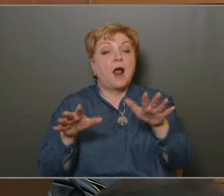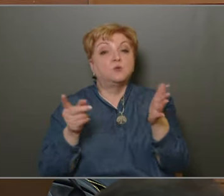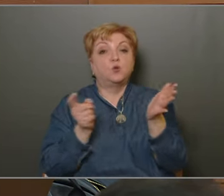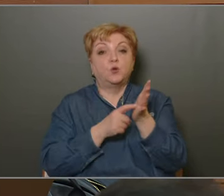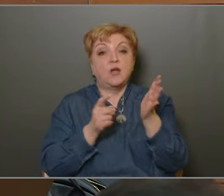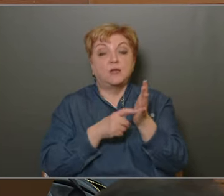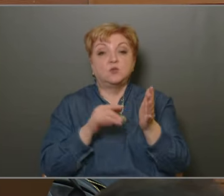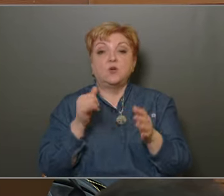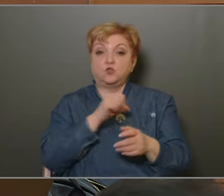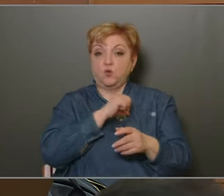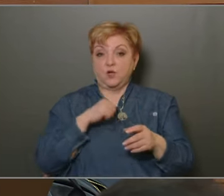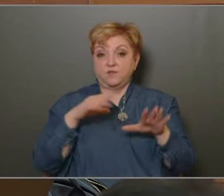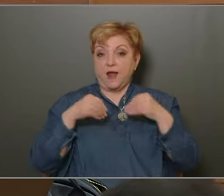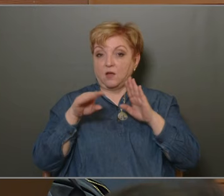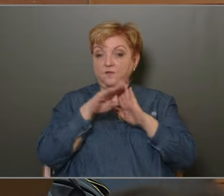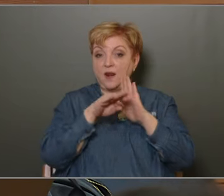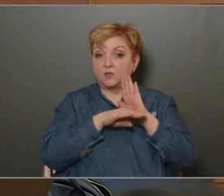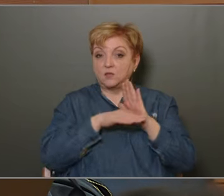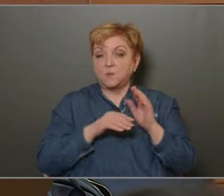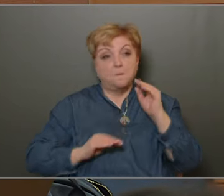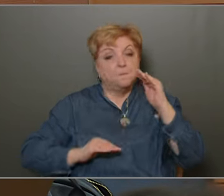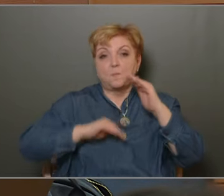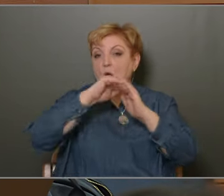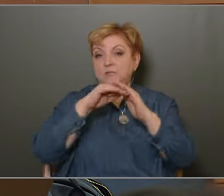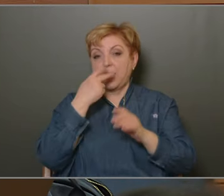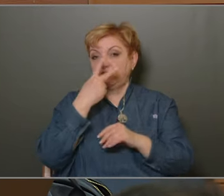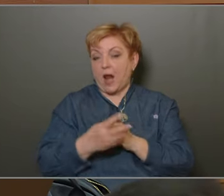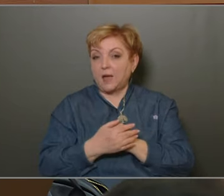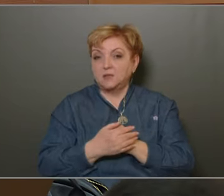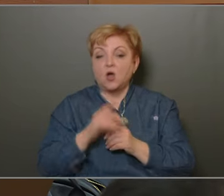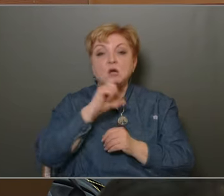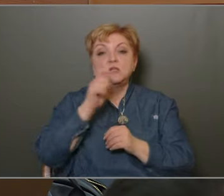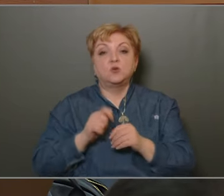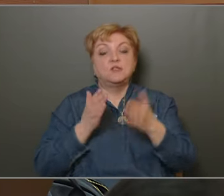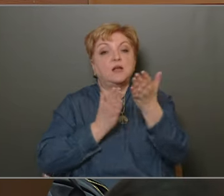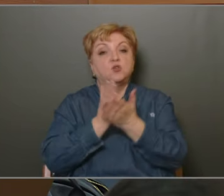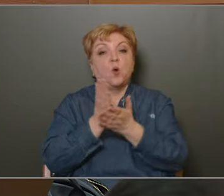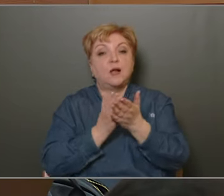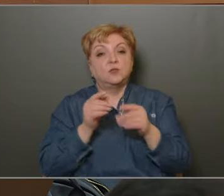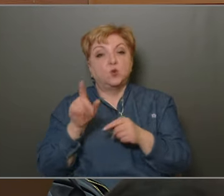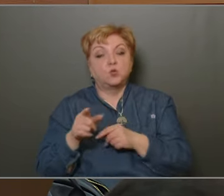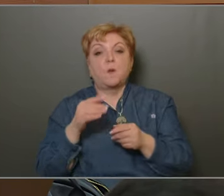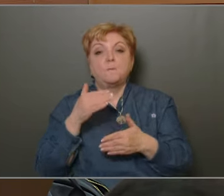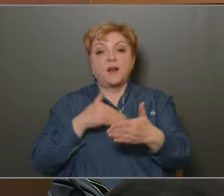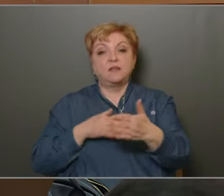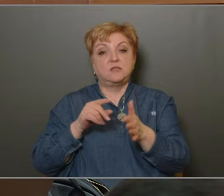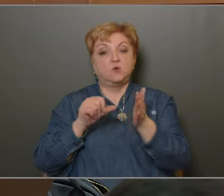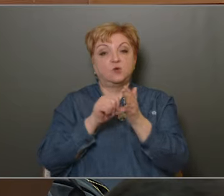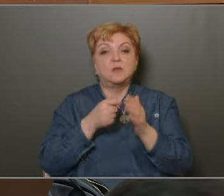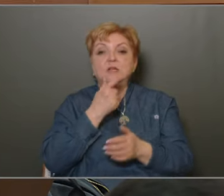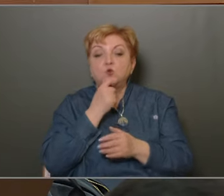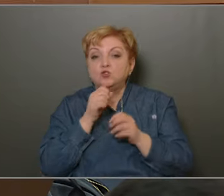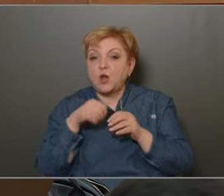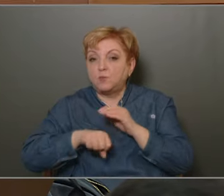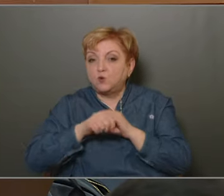kötelező és önként vállalt feladatainkat is maximálisan és magas színvonalon látja el. A Szociális Szolgáltató Központ, a Prevenciós Központ, az